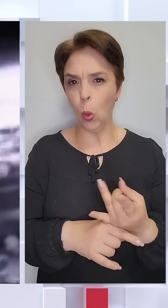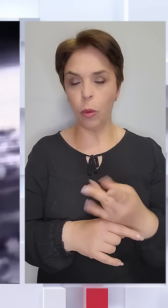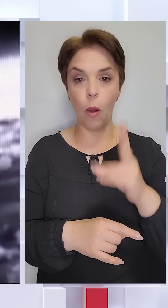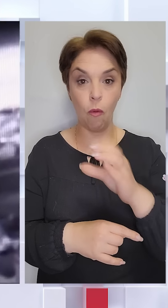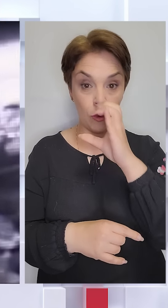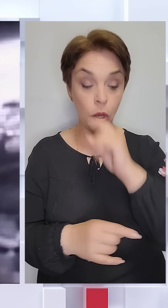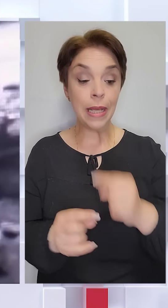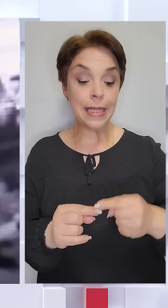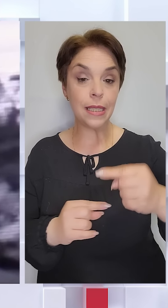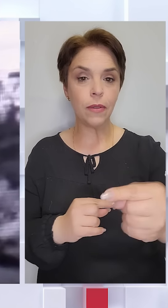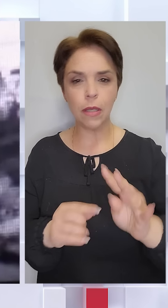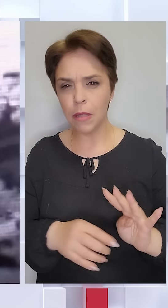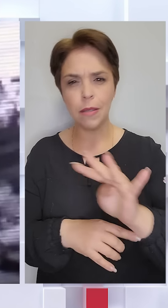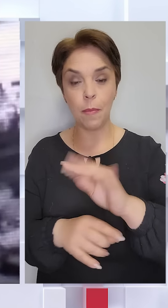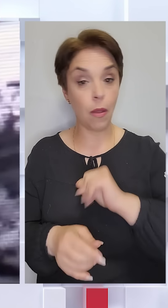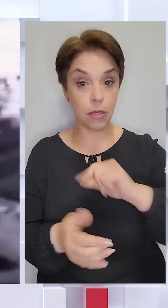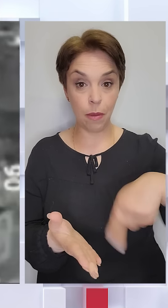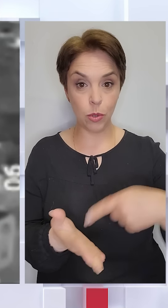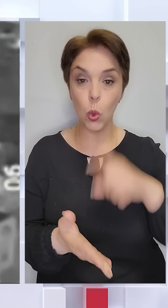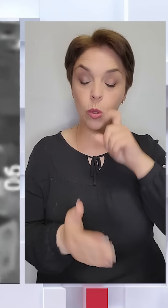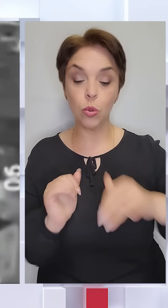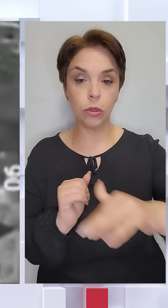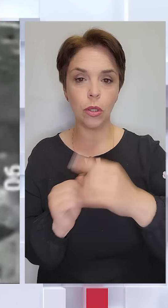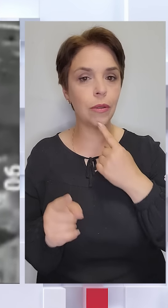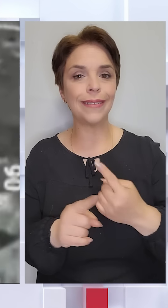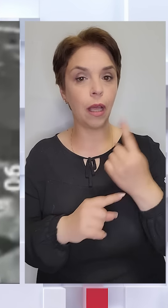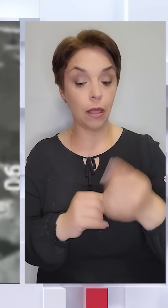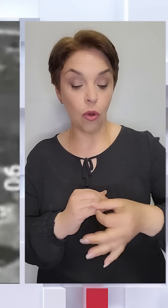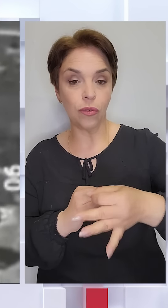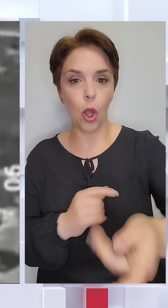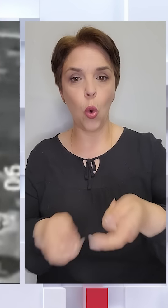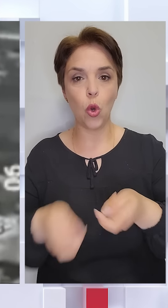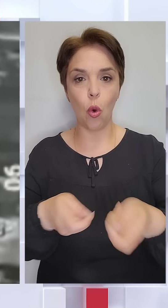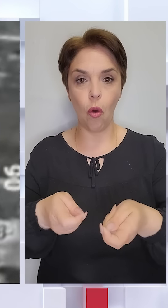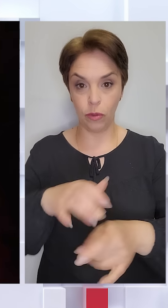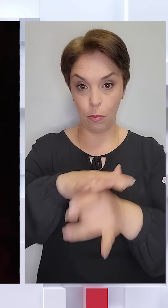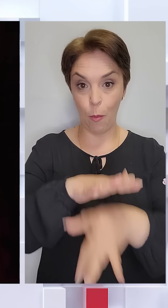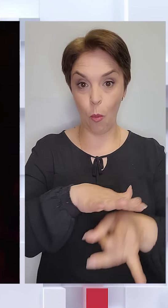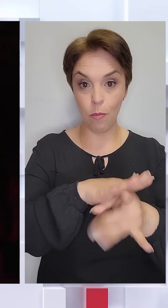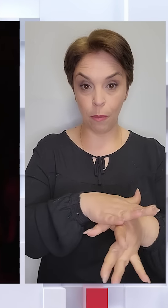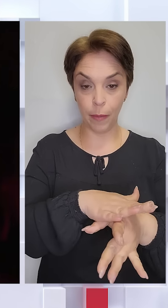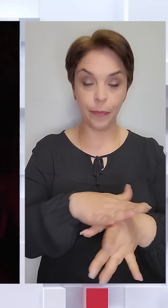Звідстані засипають і саме місто й українську територію далеко утил коригованими авіаційними бомбами.